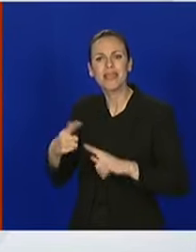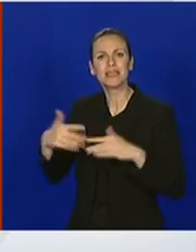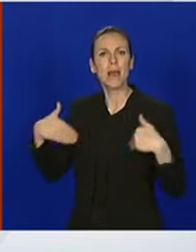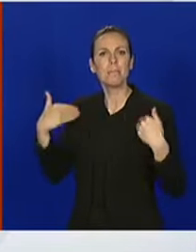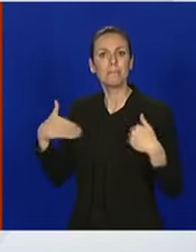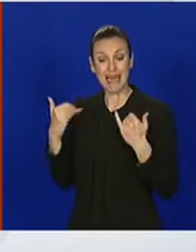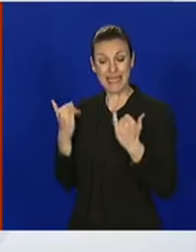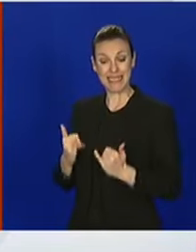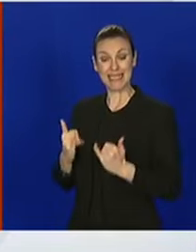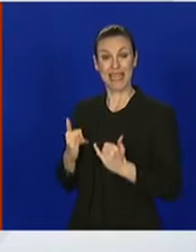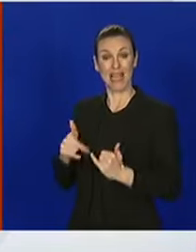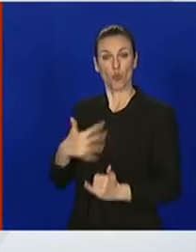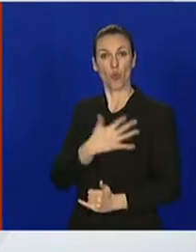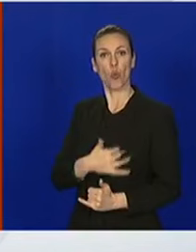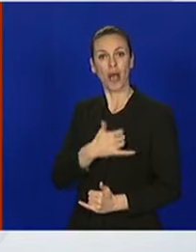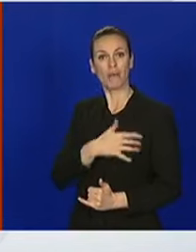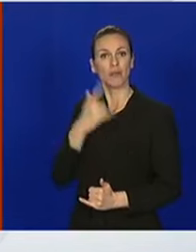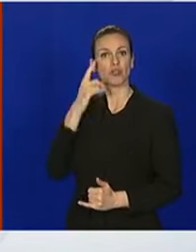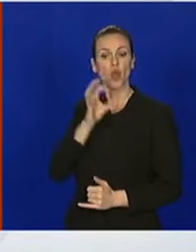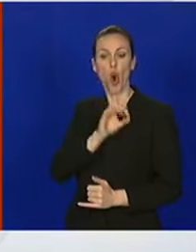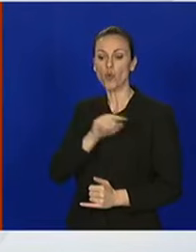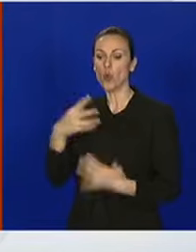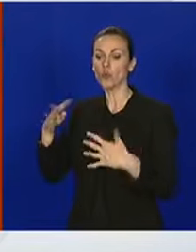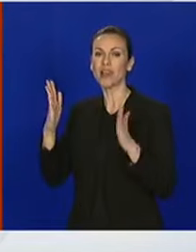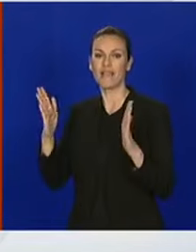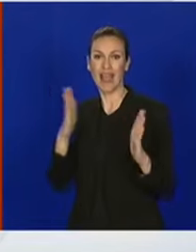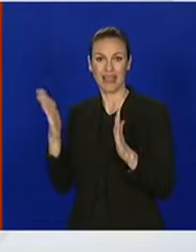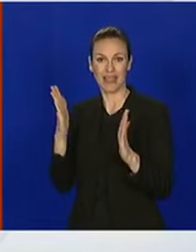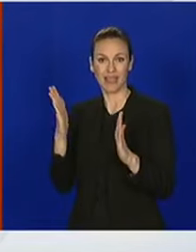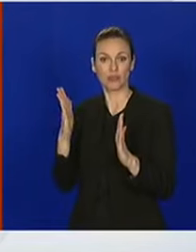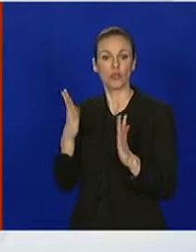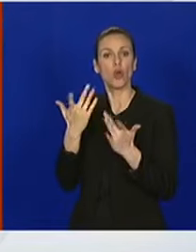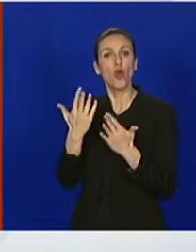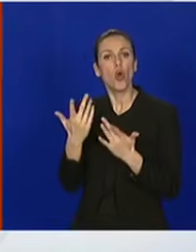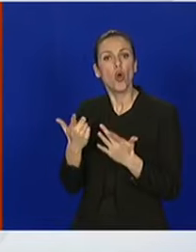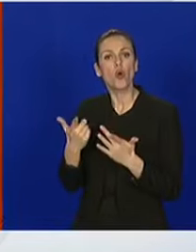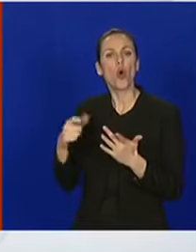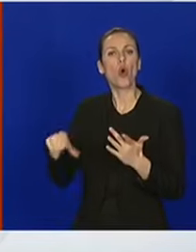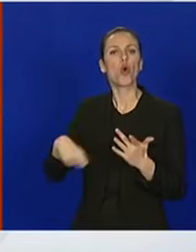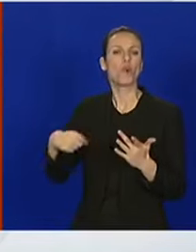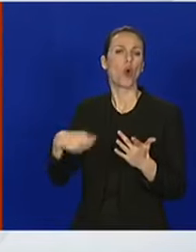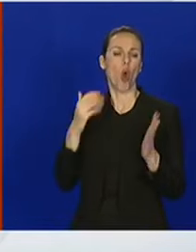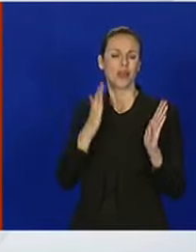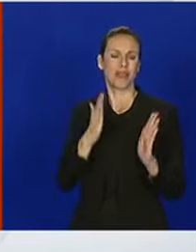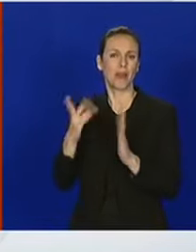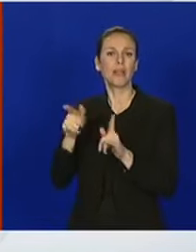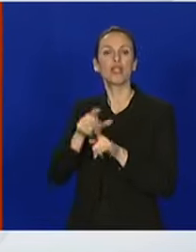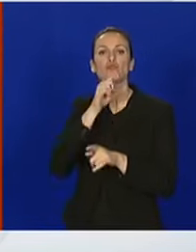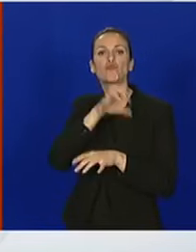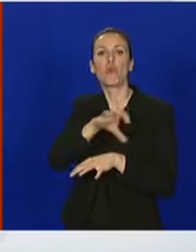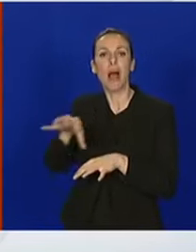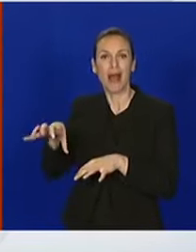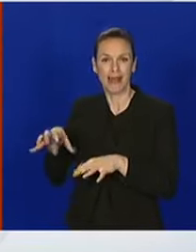trenutno u Hrvatskoj, znači od 0 do 19 godina, znači po njihovim dobnim strukturama i požupanijama?